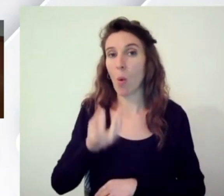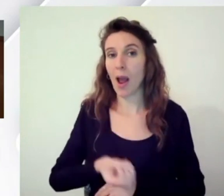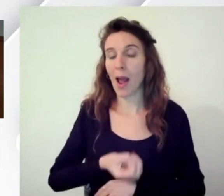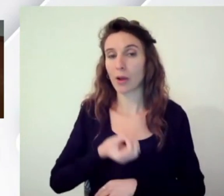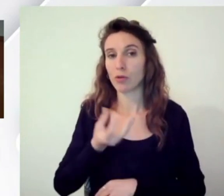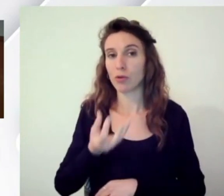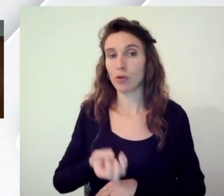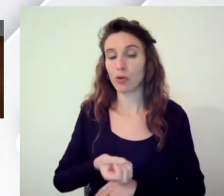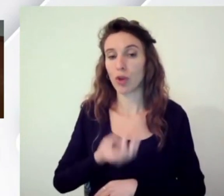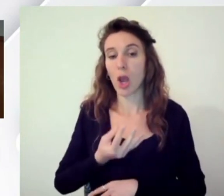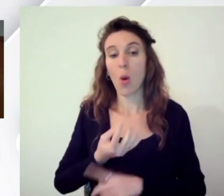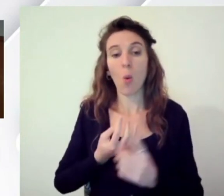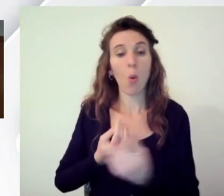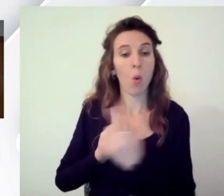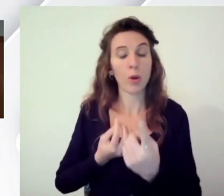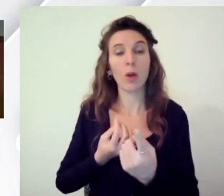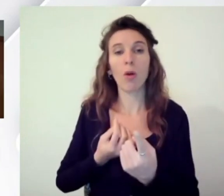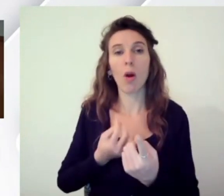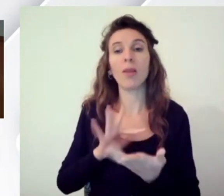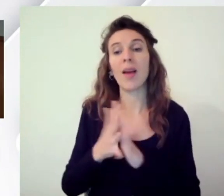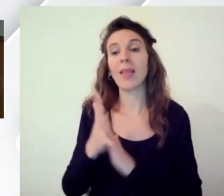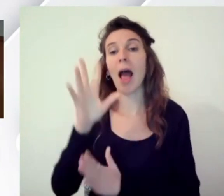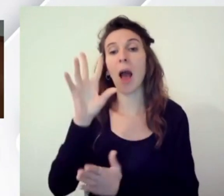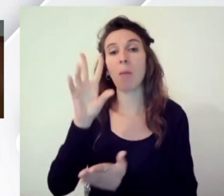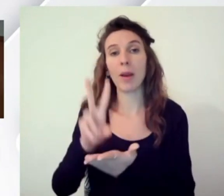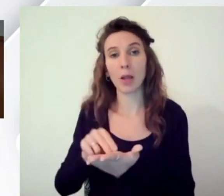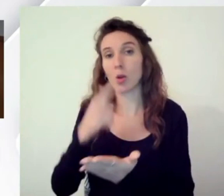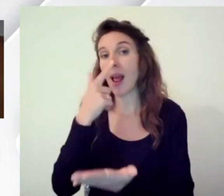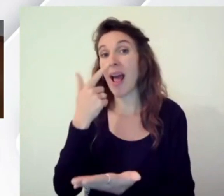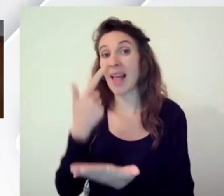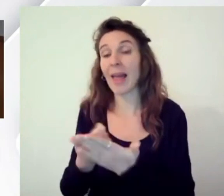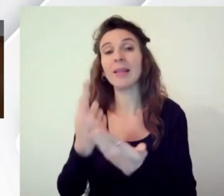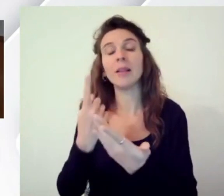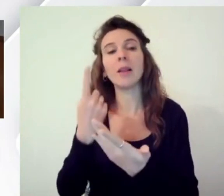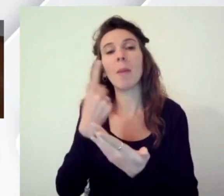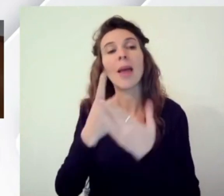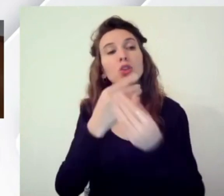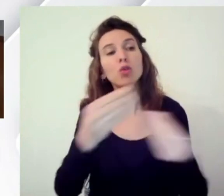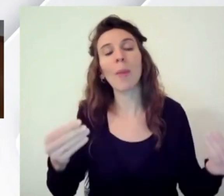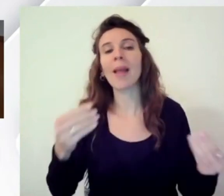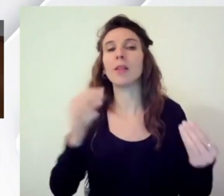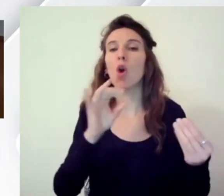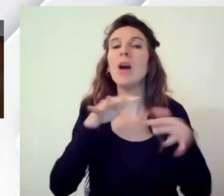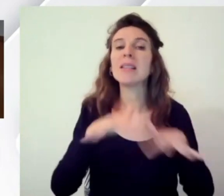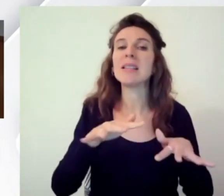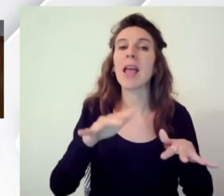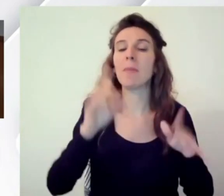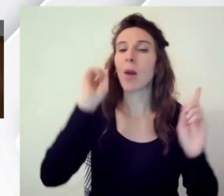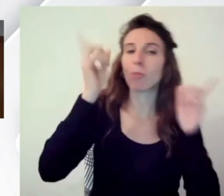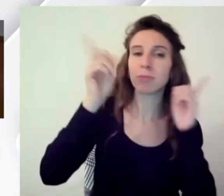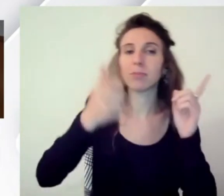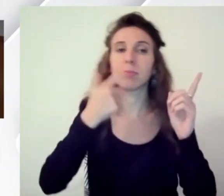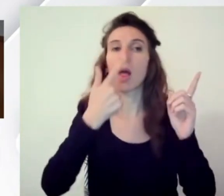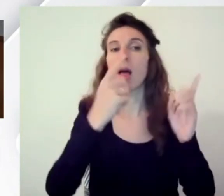attraverso un unico linguaggio applicazioni adeguate per piattaforme diverse per sistemi operativi diversi quindi con un unico linguaggio